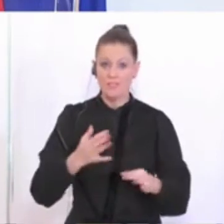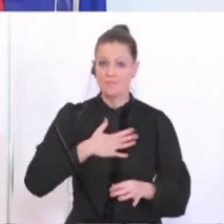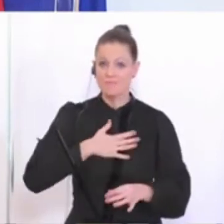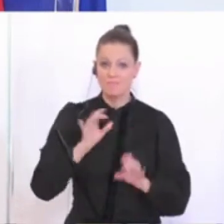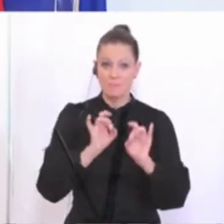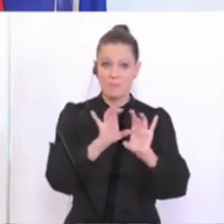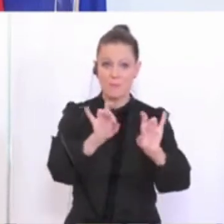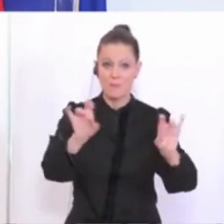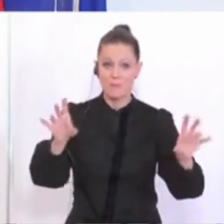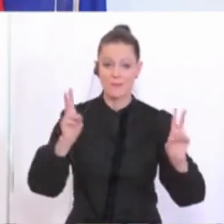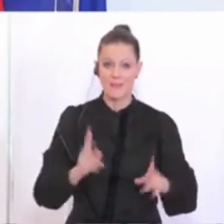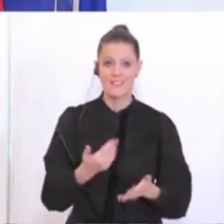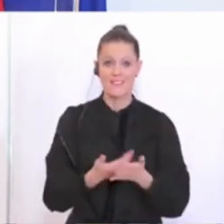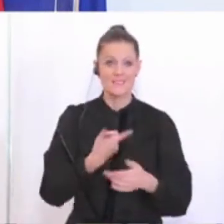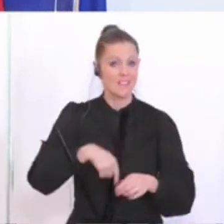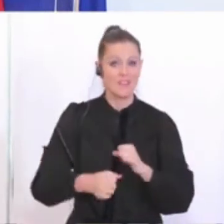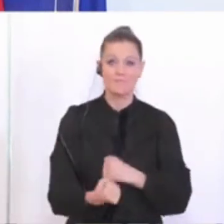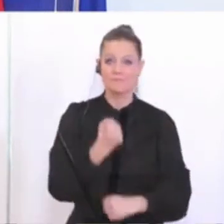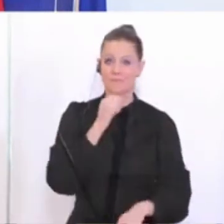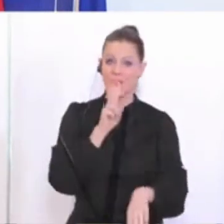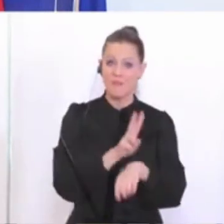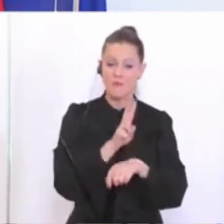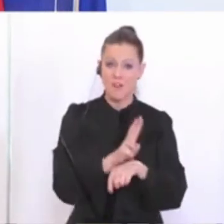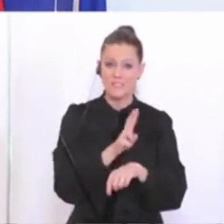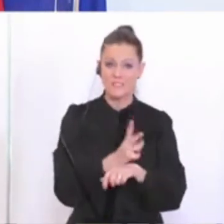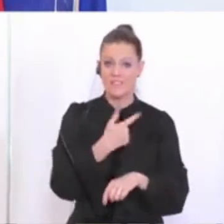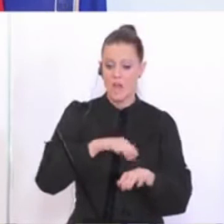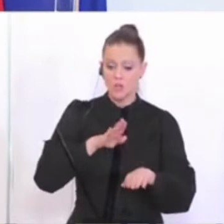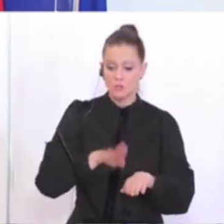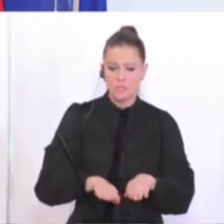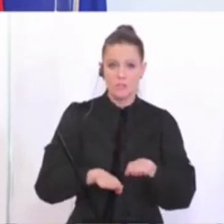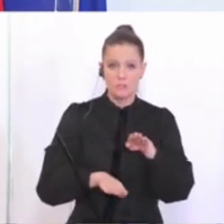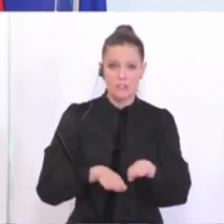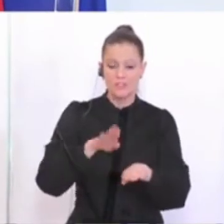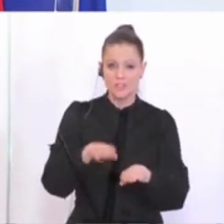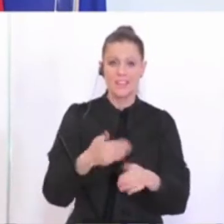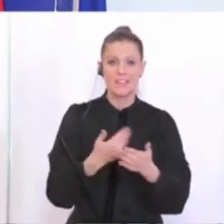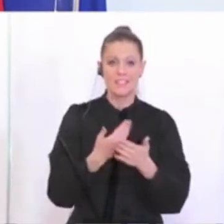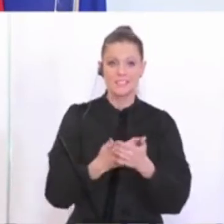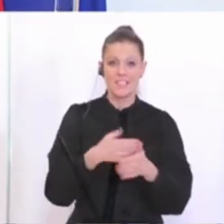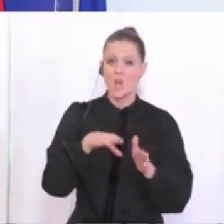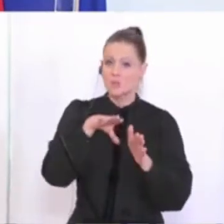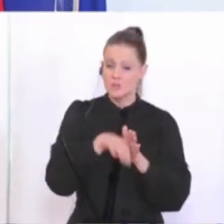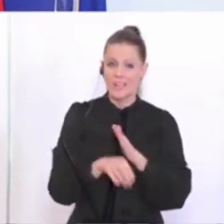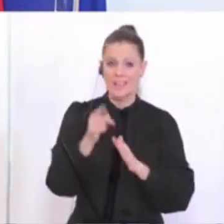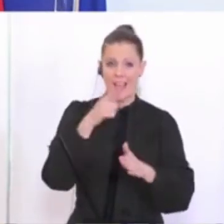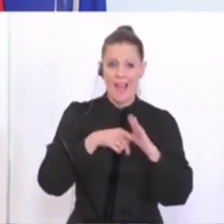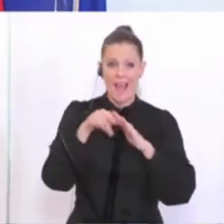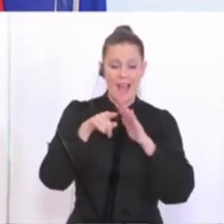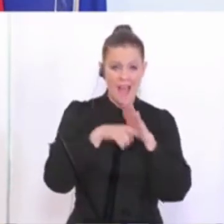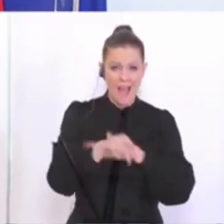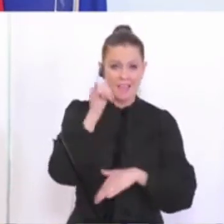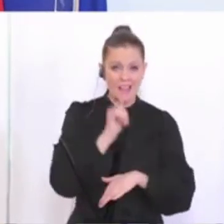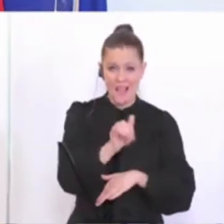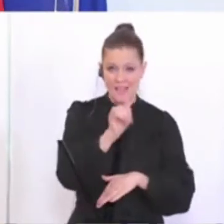der Grund, warum wir so vorsichtig sind, warum wir schrittweise agieren, warum es auch jetzt nach wie vor diese strengen Einreisebestimmungen braucht. Also entweder, wenn man nach